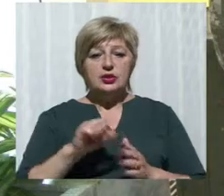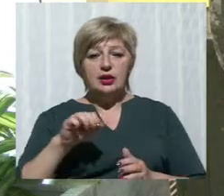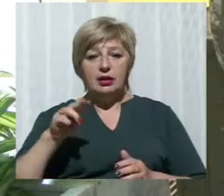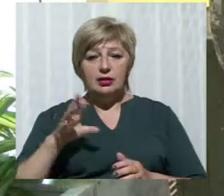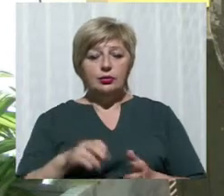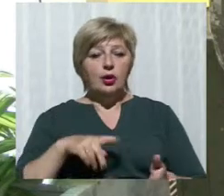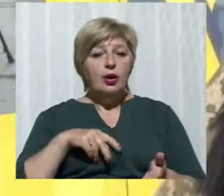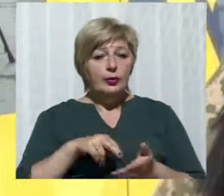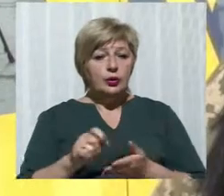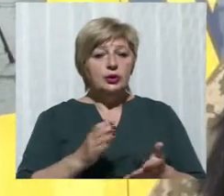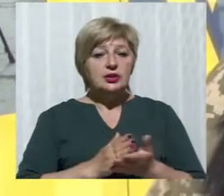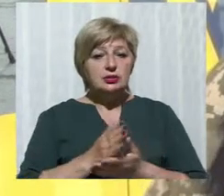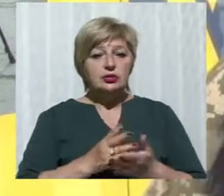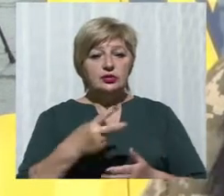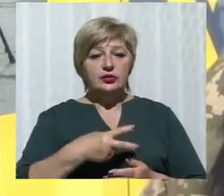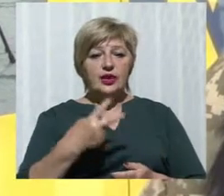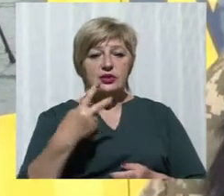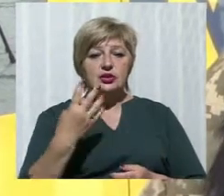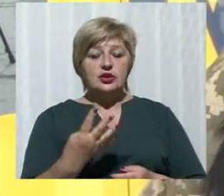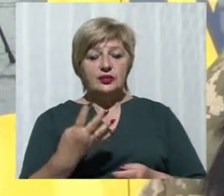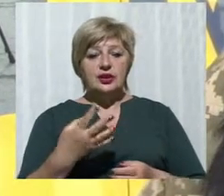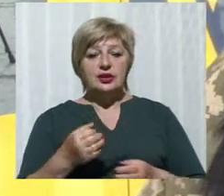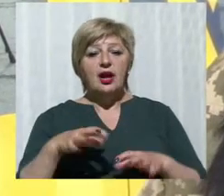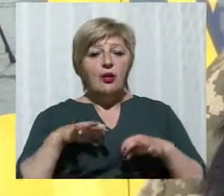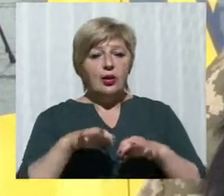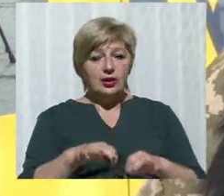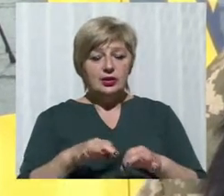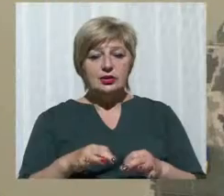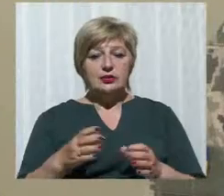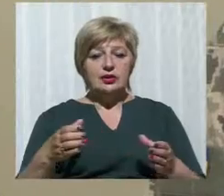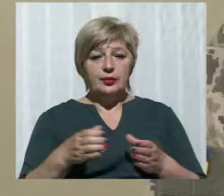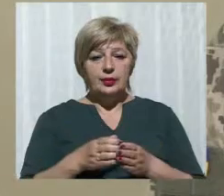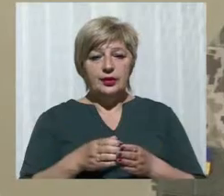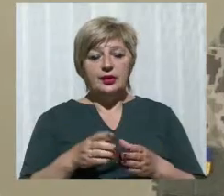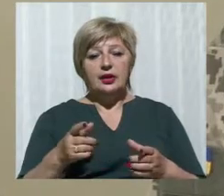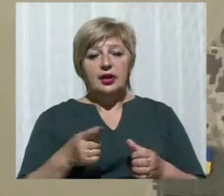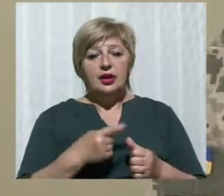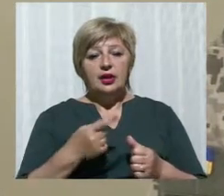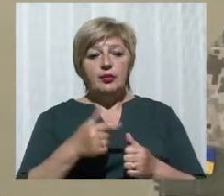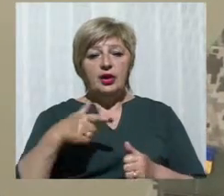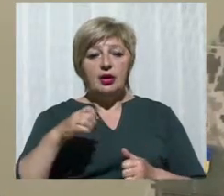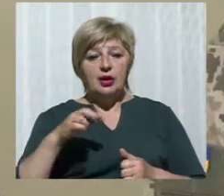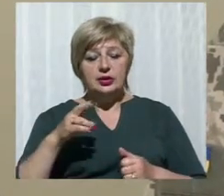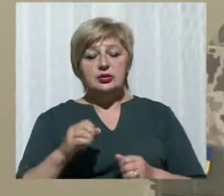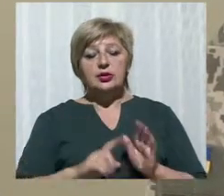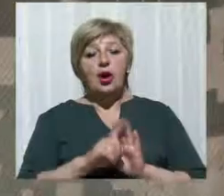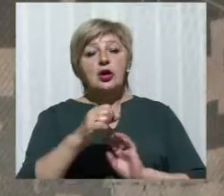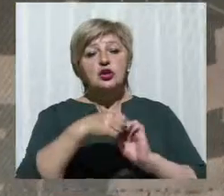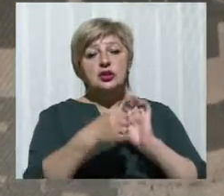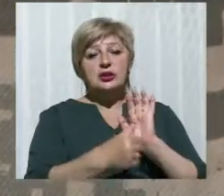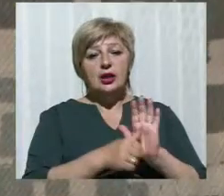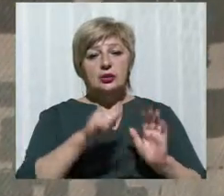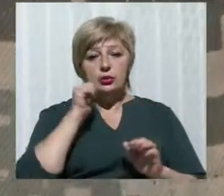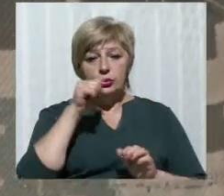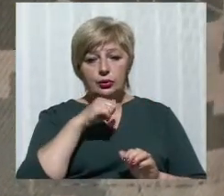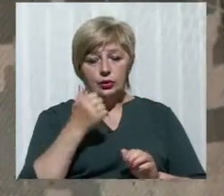'янцева проходить службу в 24-й окремій механізованій бригаді імені короля Данила Галицького з 2016 року. За